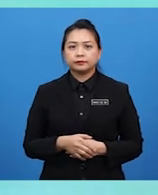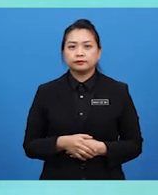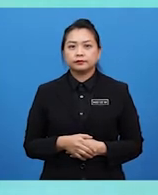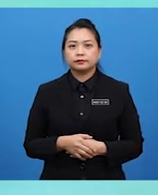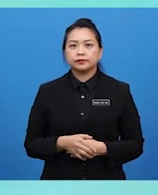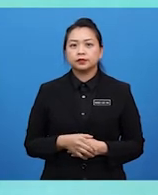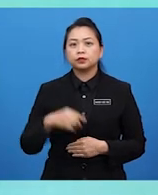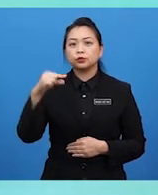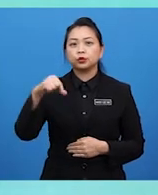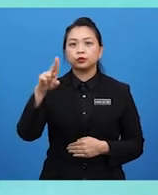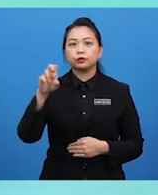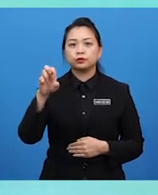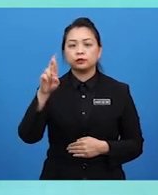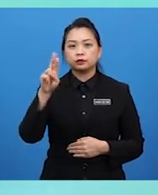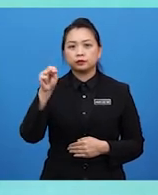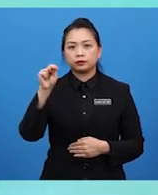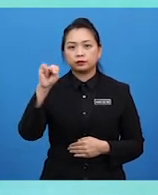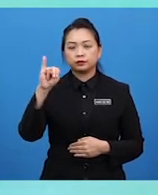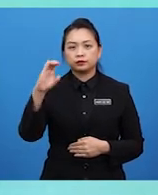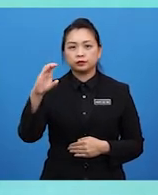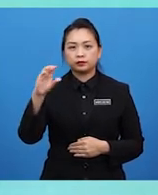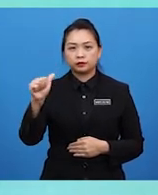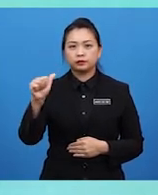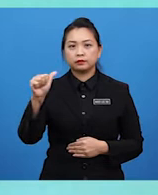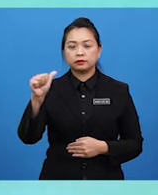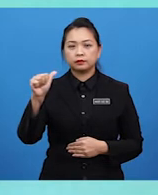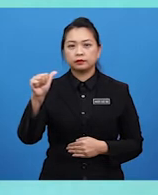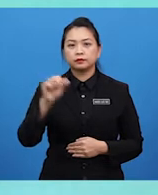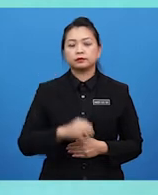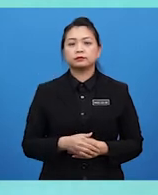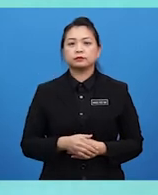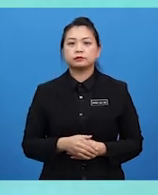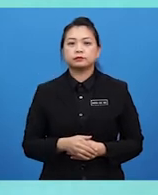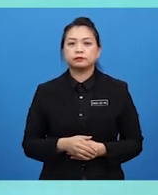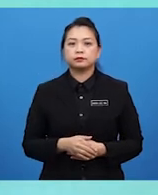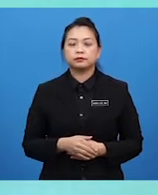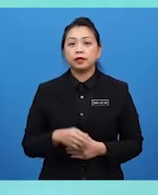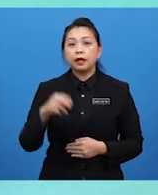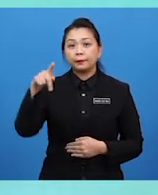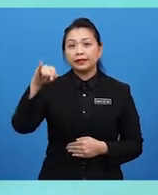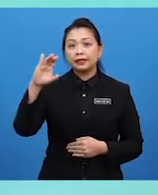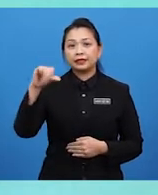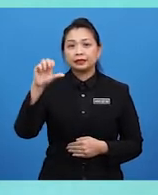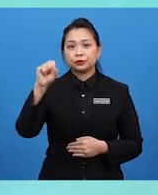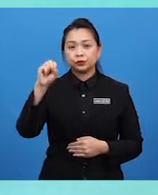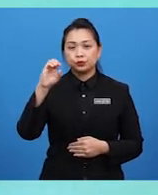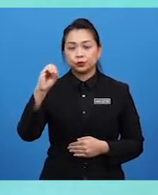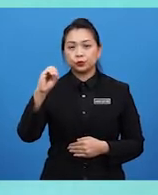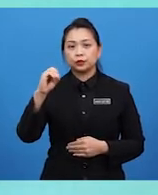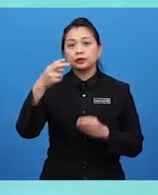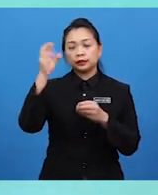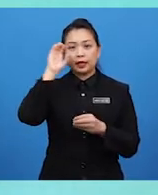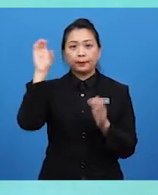Guermica. Wah, ada bunyi di dah jauh dah itu. Yang dihasilkan oleh Picasso yang mengambarkan